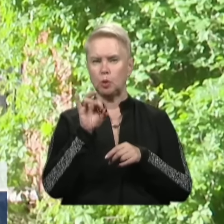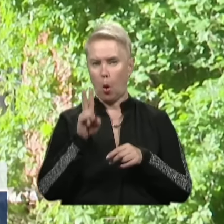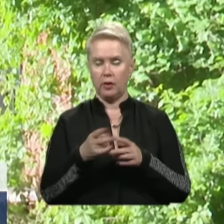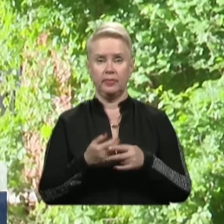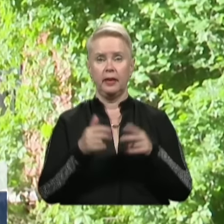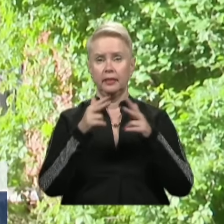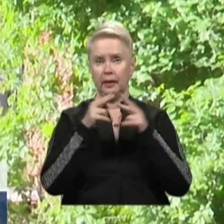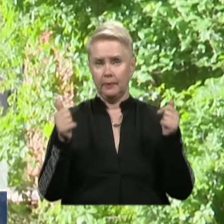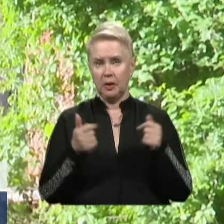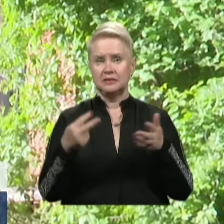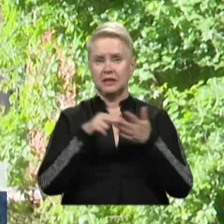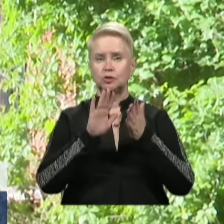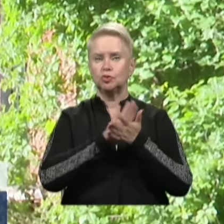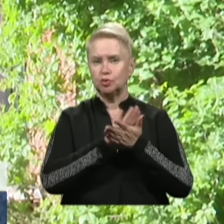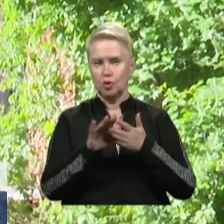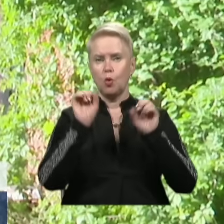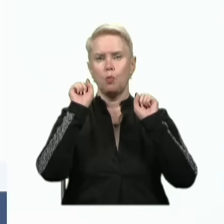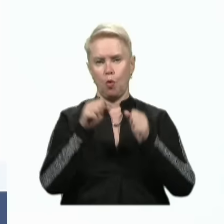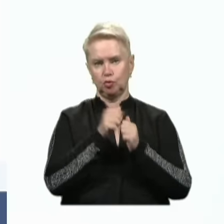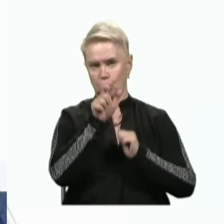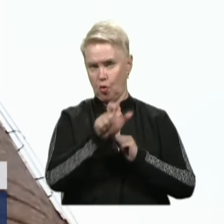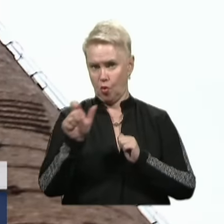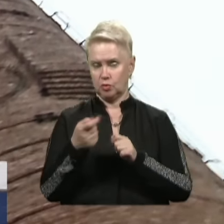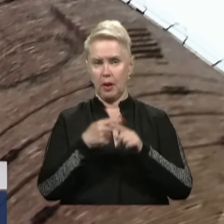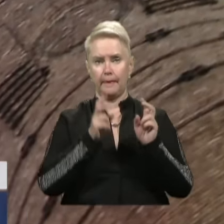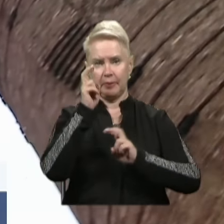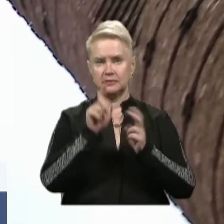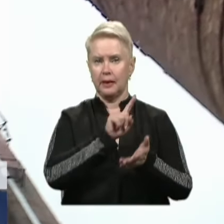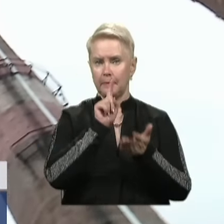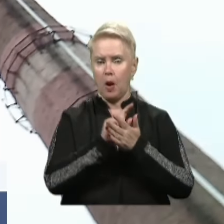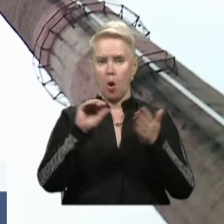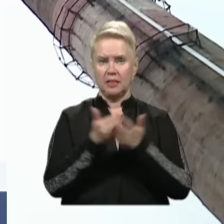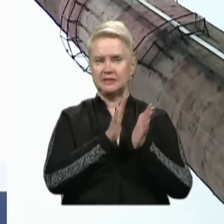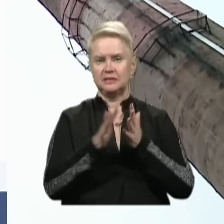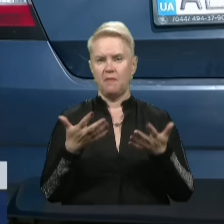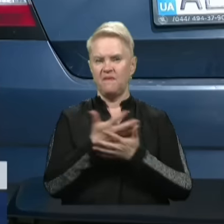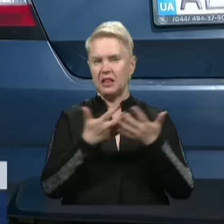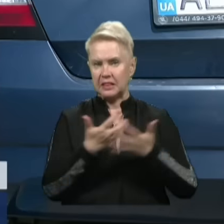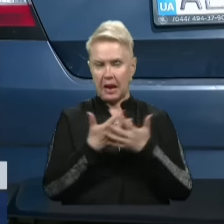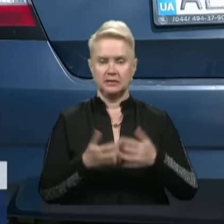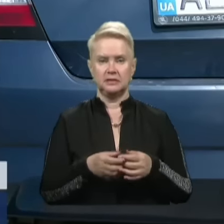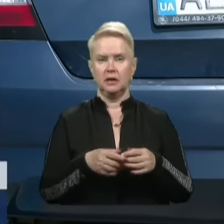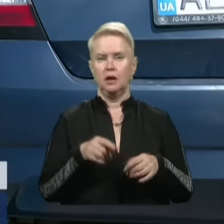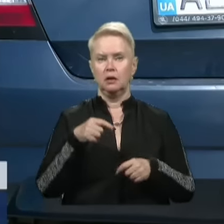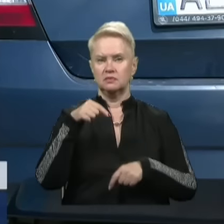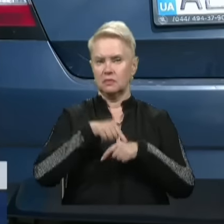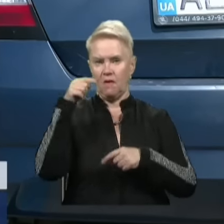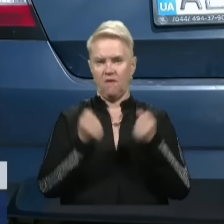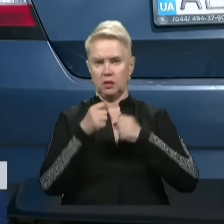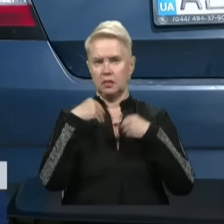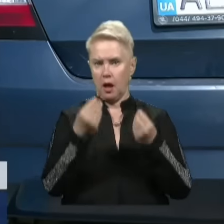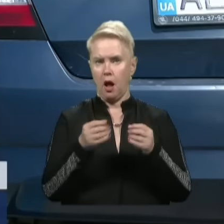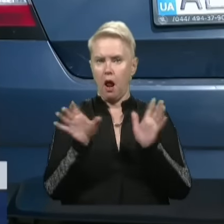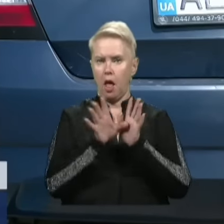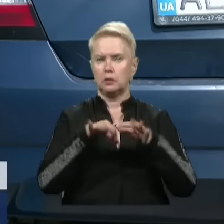Допомогти Дніпроста та більш чистим запевняє, може, кожен. Для цього підприємства мають оновити системи фільтрації. Свідомі водії віддавати